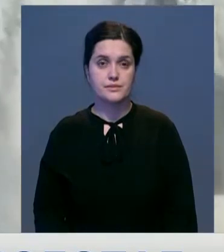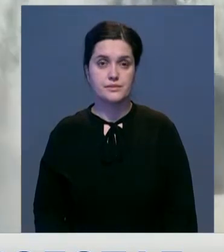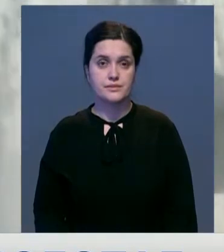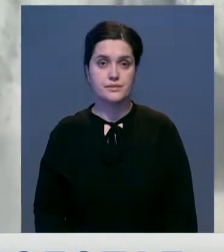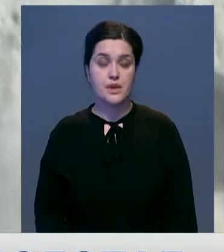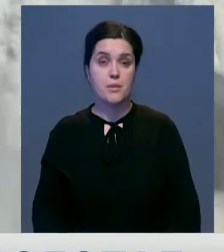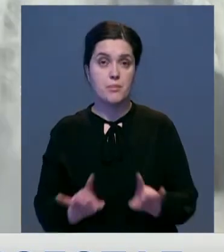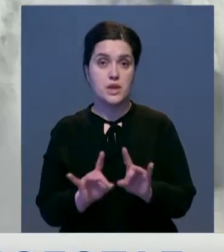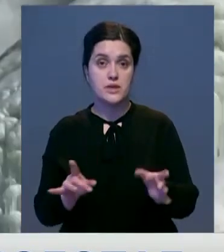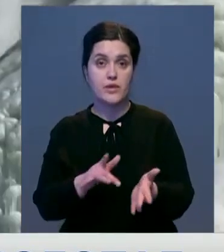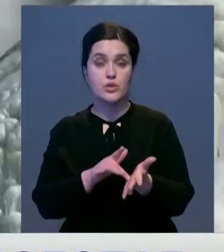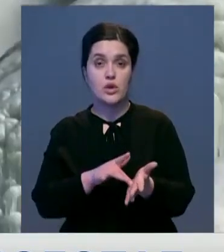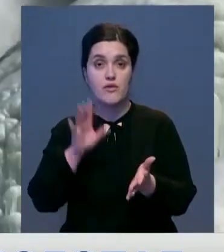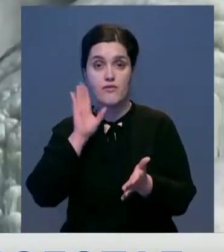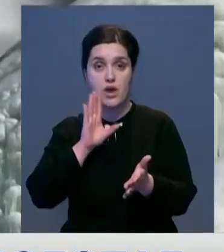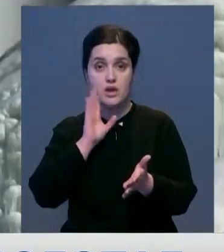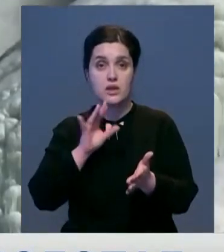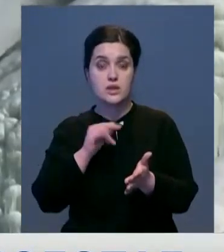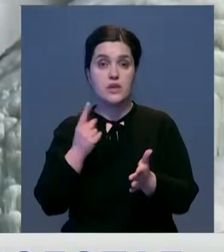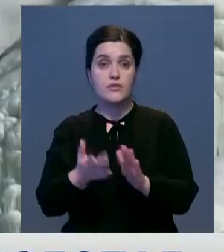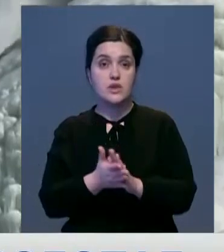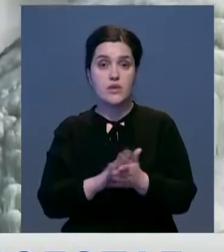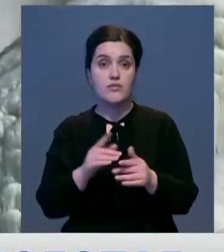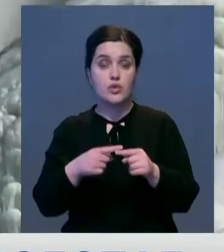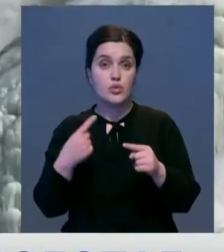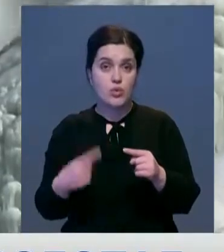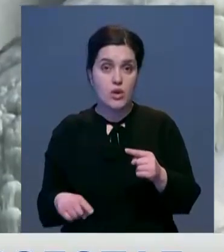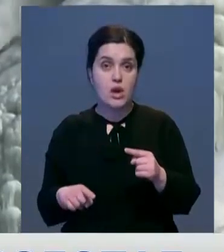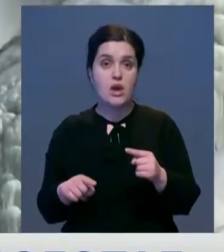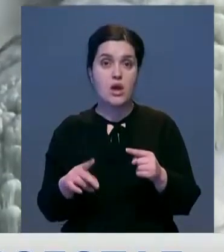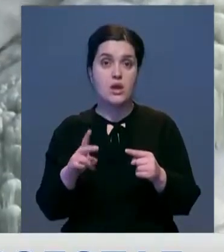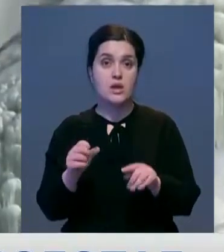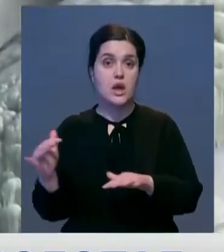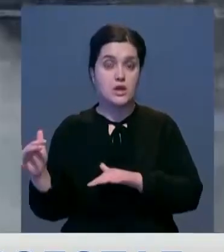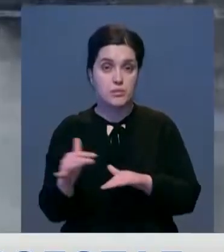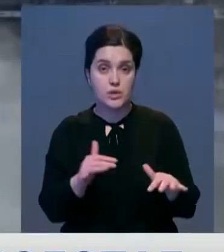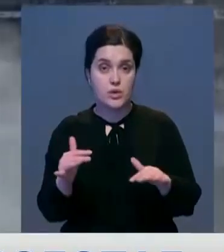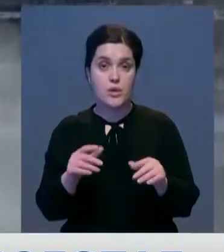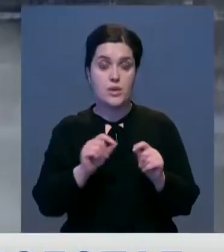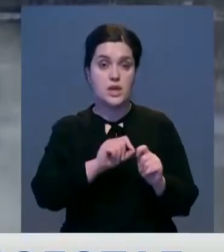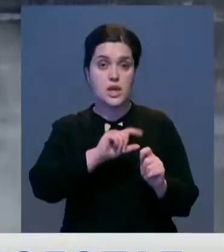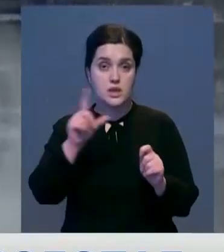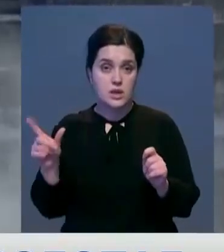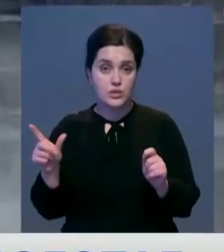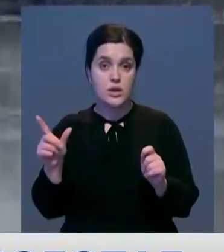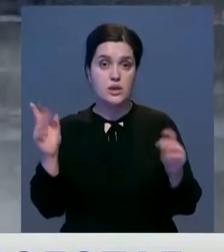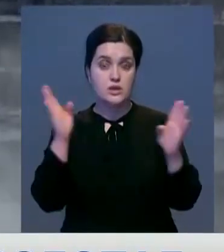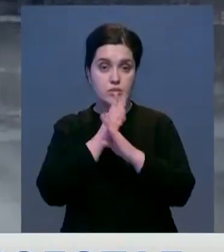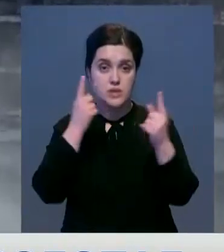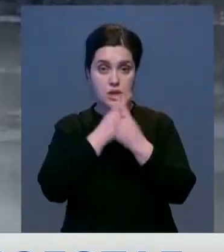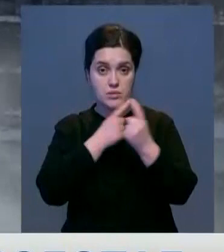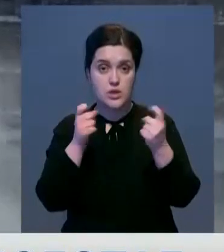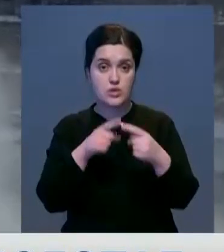По словам туристов, вода переходила из одного состояния в другое буквально на глазах, а под потоком образовалась радуга.